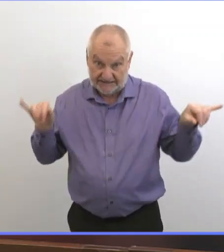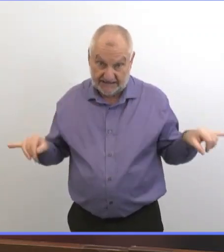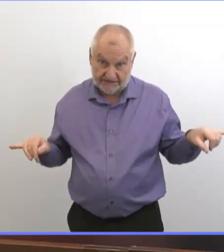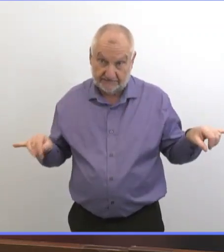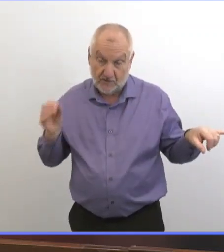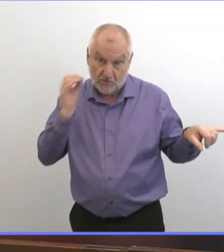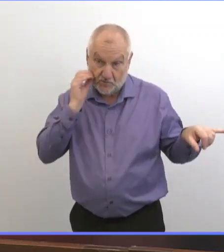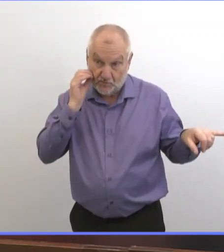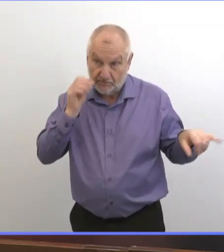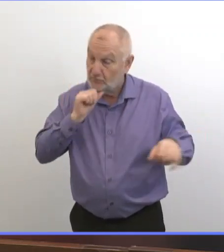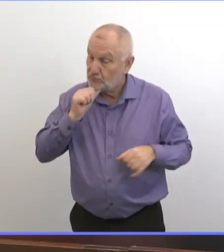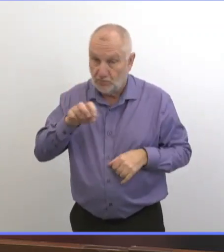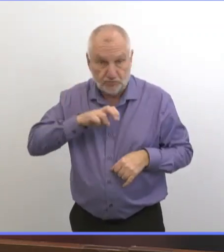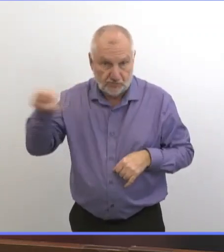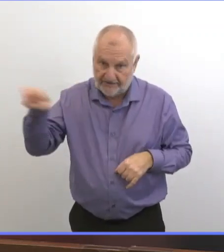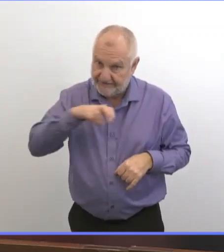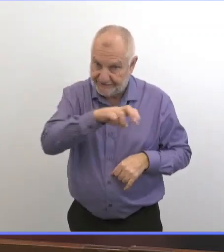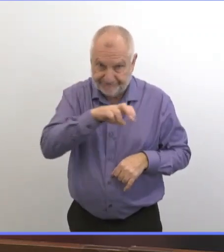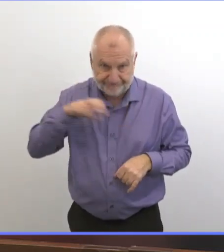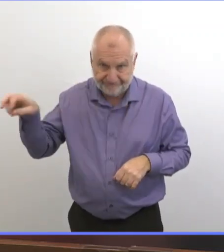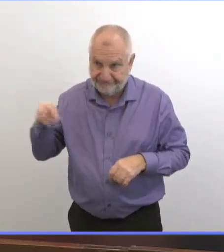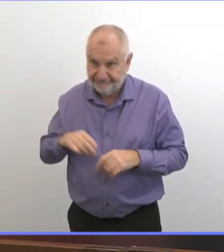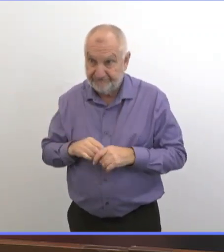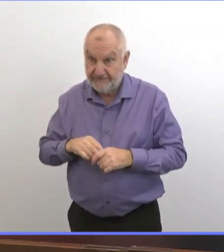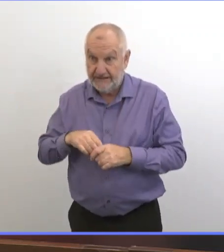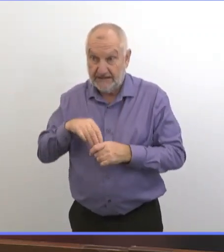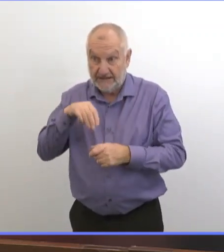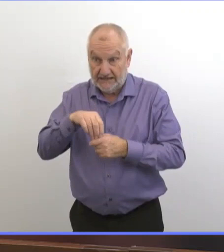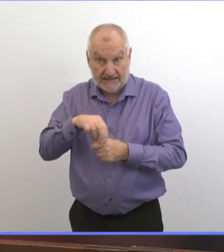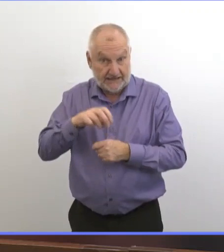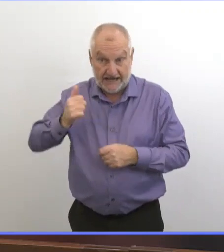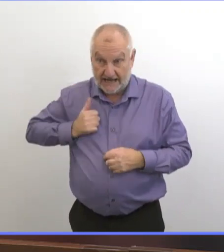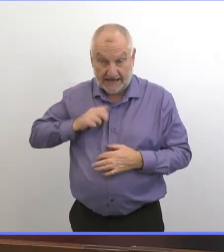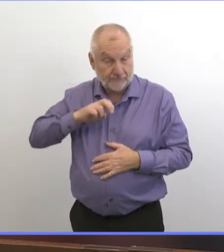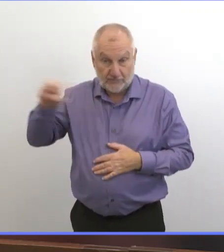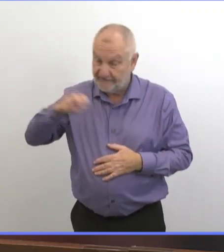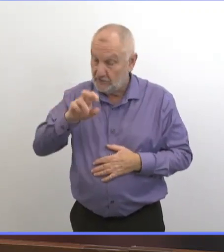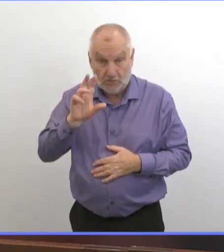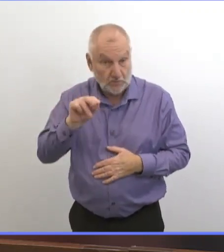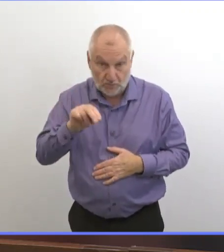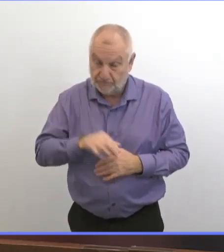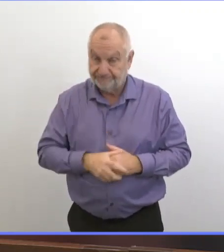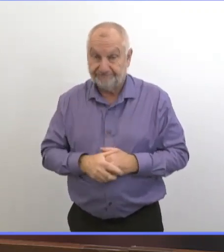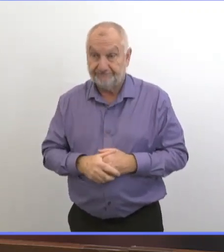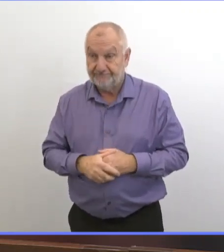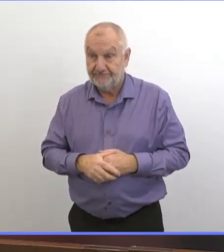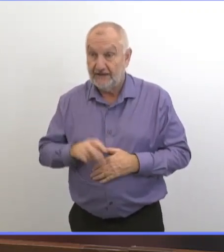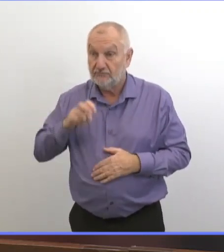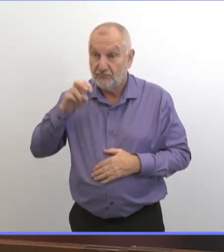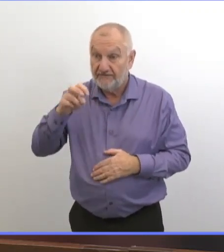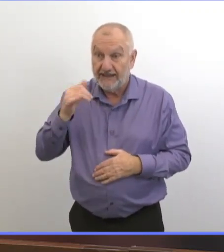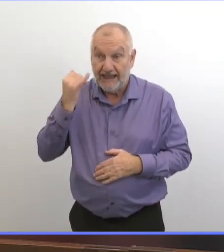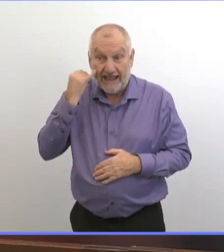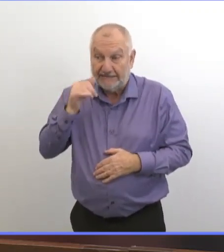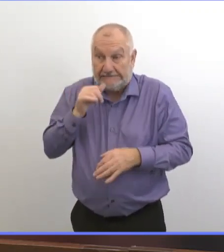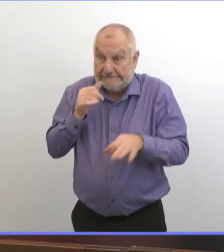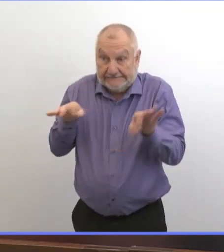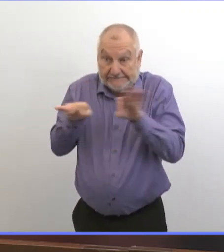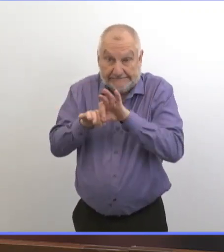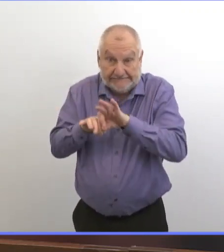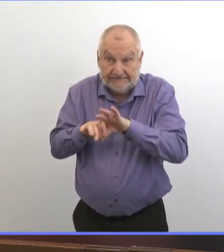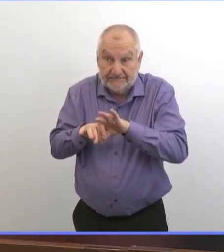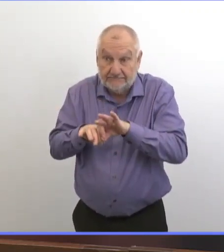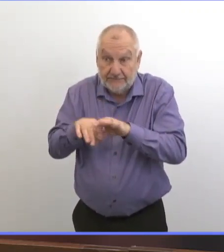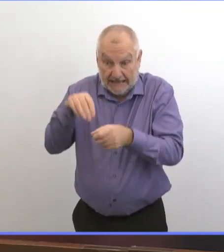voyagez pas, même au Canada et même au Manitoba. Si ce n pas essentiel, voyagez pas.